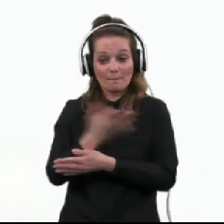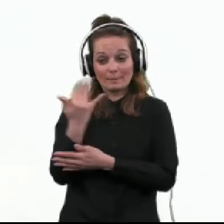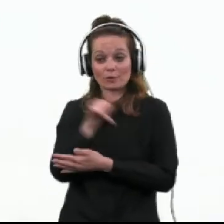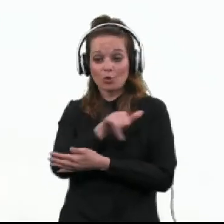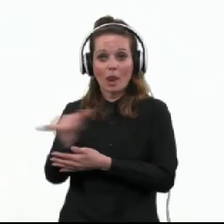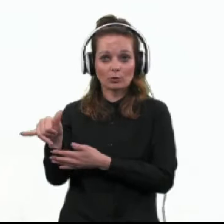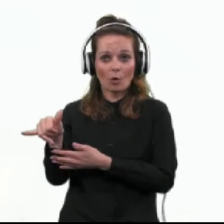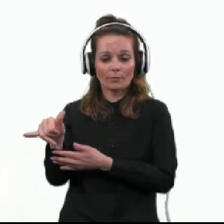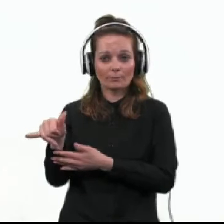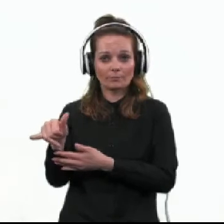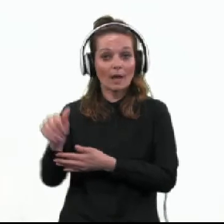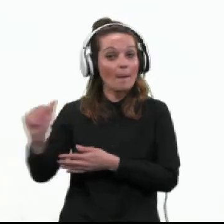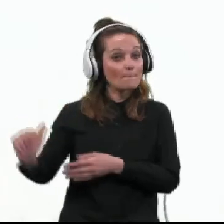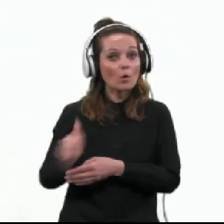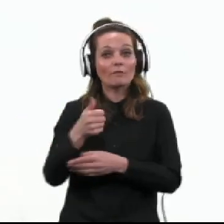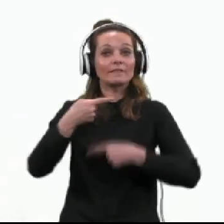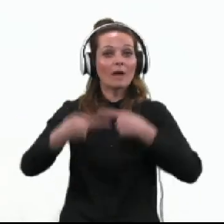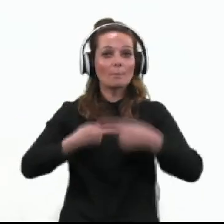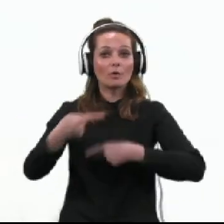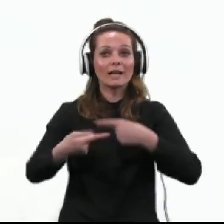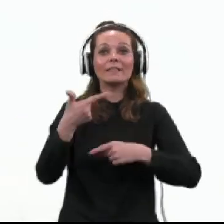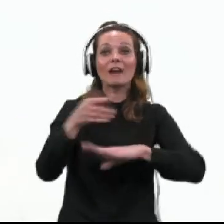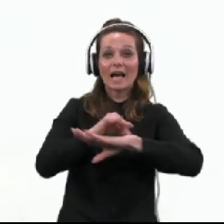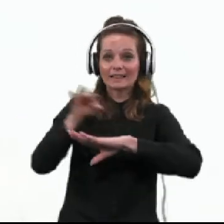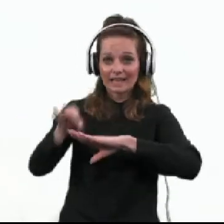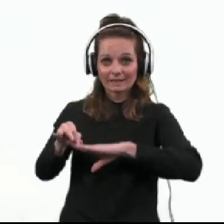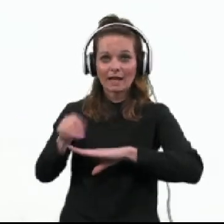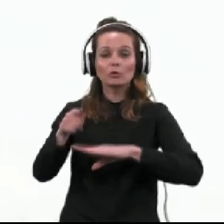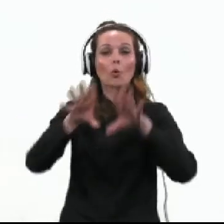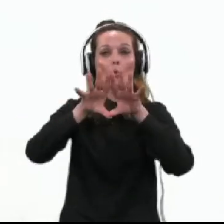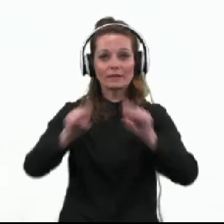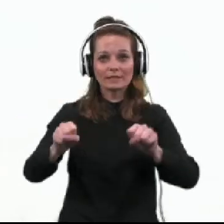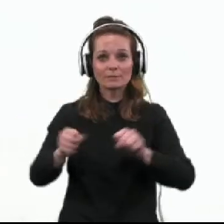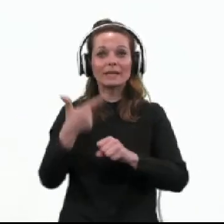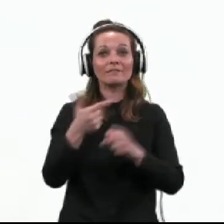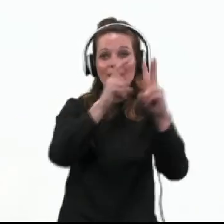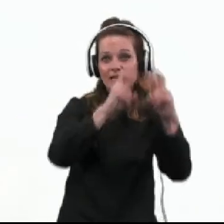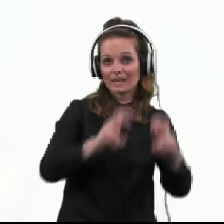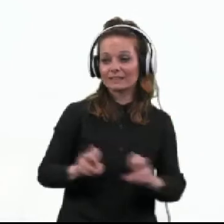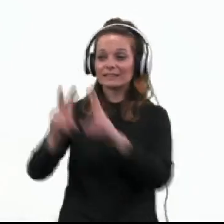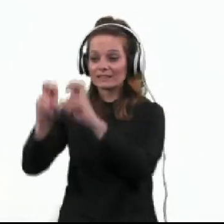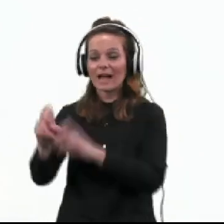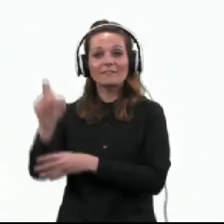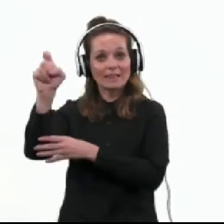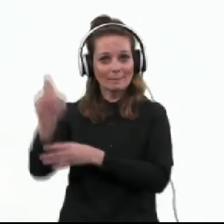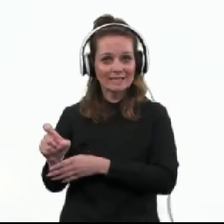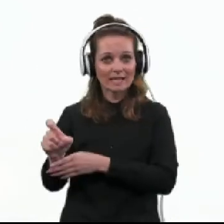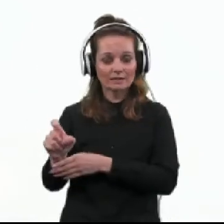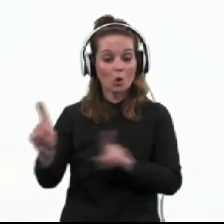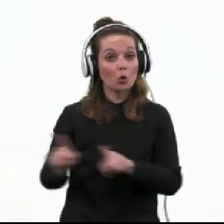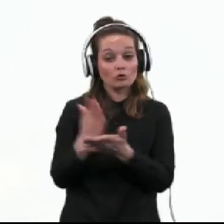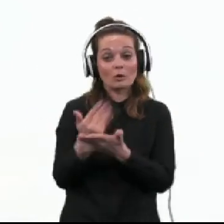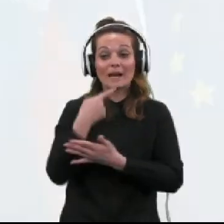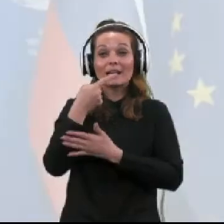lanskega leta. Ponovitve potekajo na dva tedna, tako da izvedemo po dve raziskavi na mesec. Kot